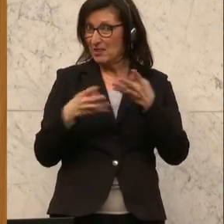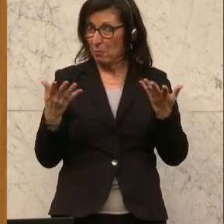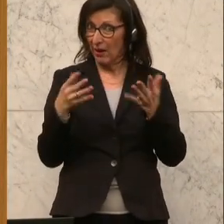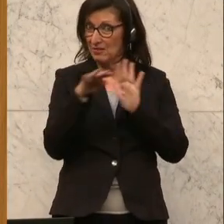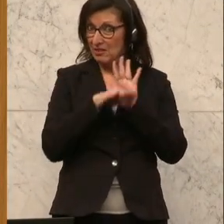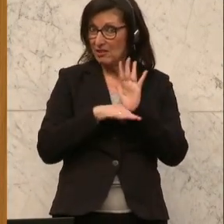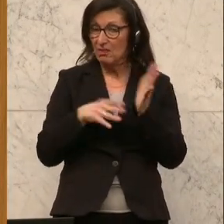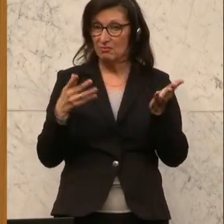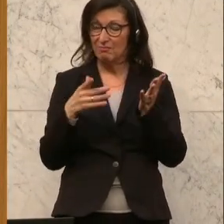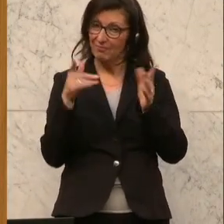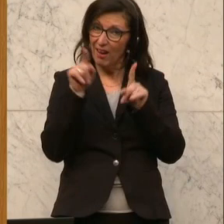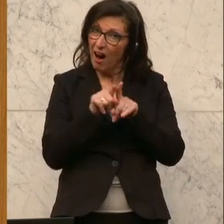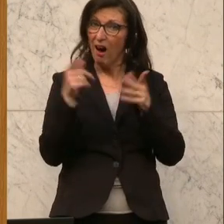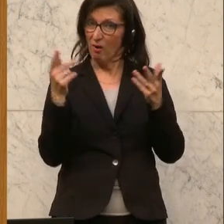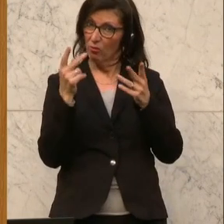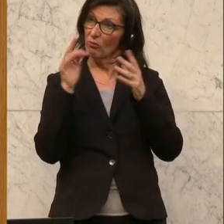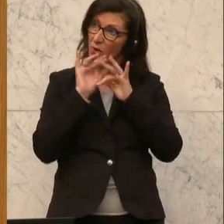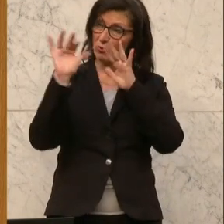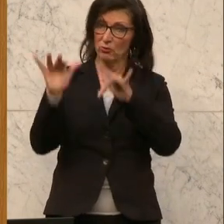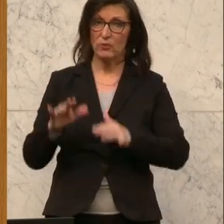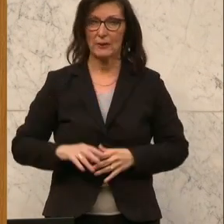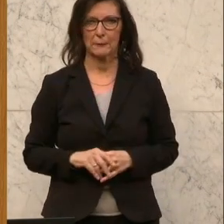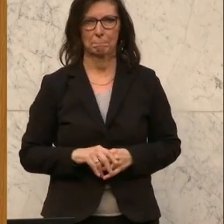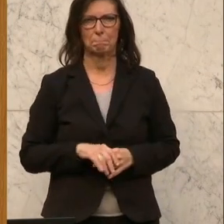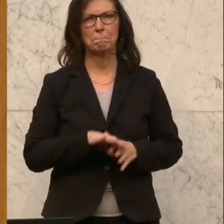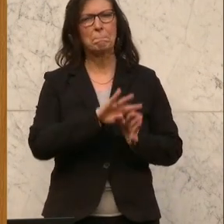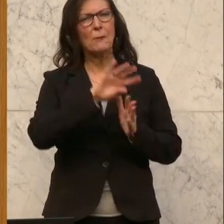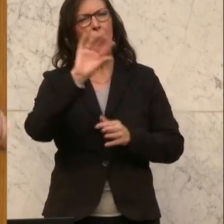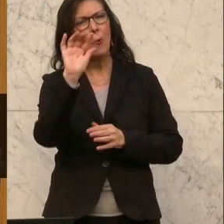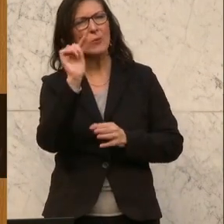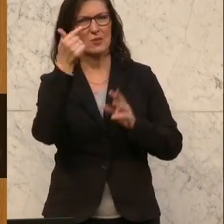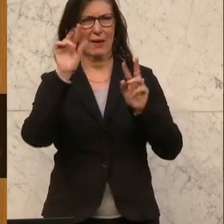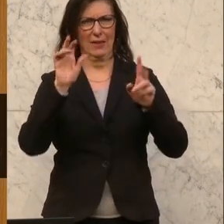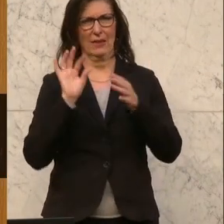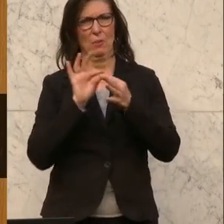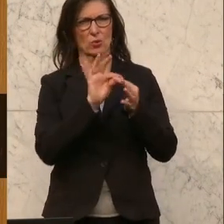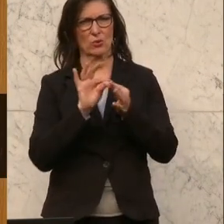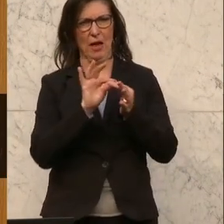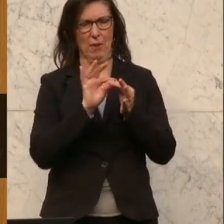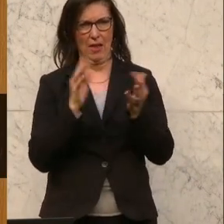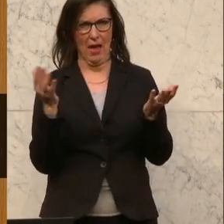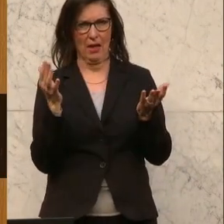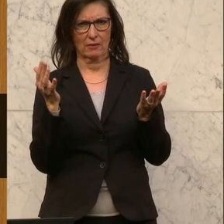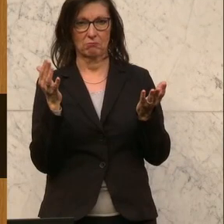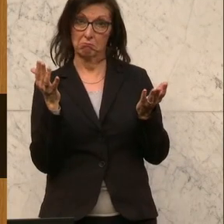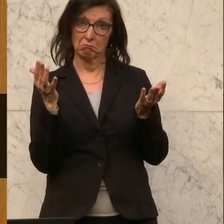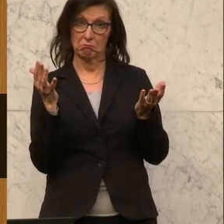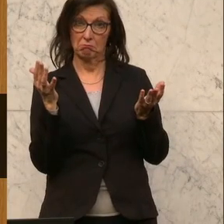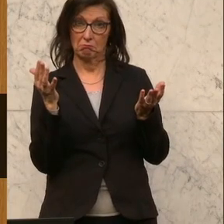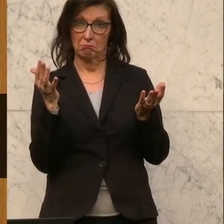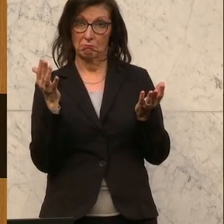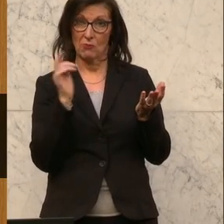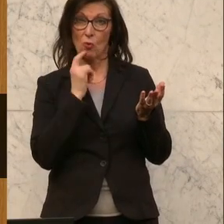Zusammenhang eine bedeutende Rolle. Und die zweite Frage, die sich in dem Zusammenhang stellt, ist, wie verändert sich denn das